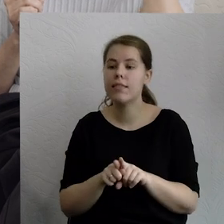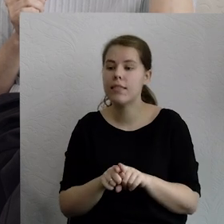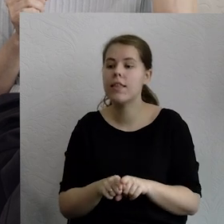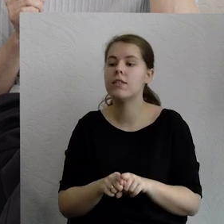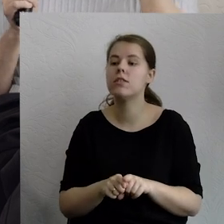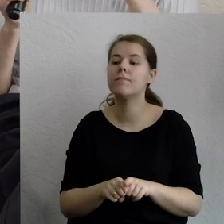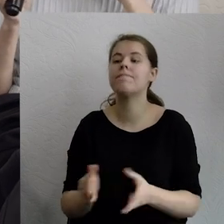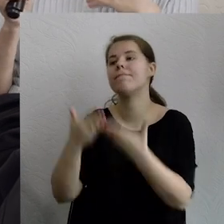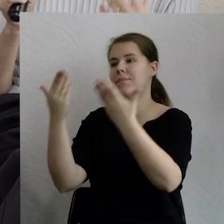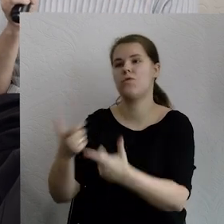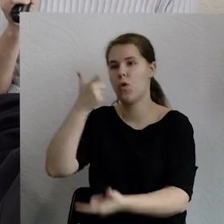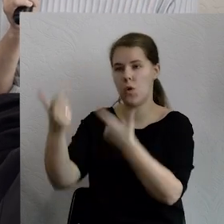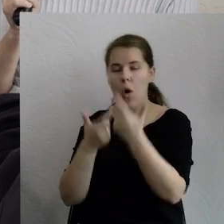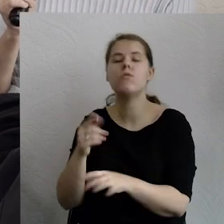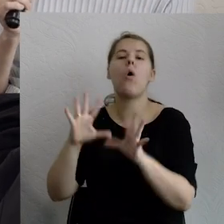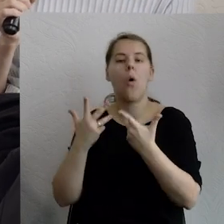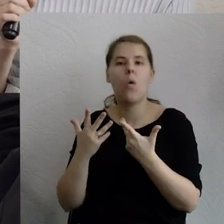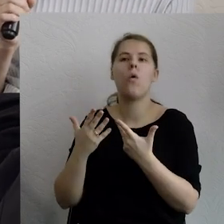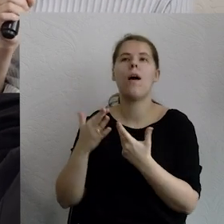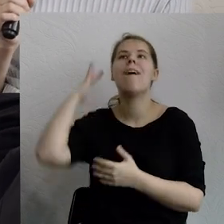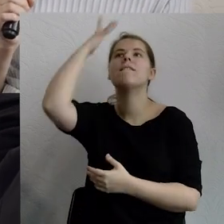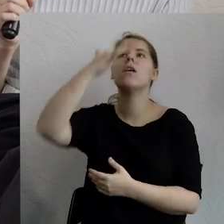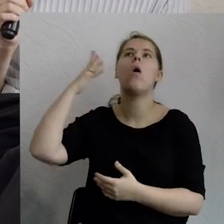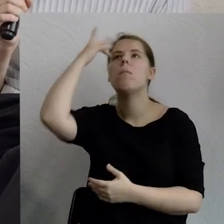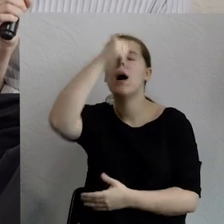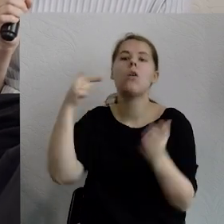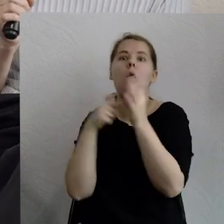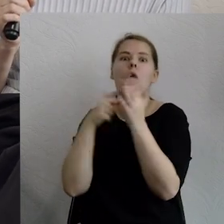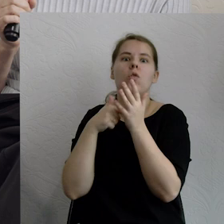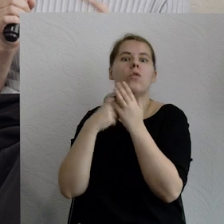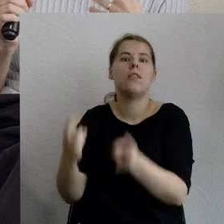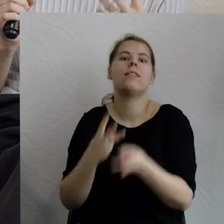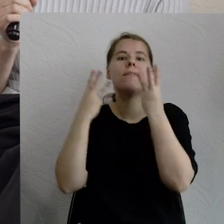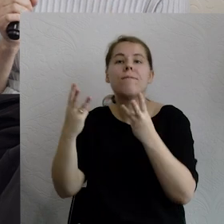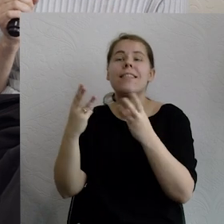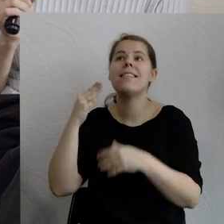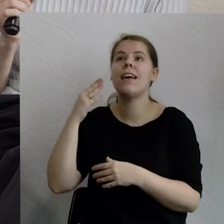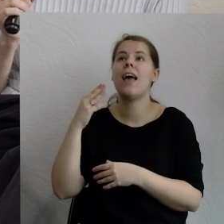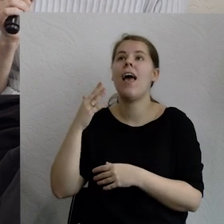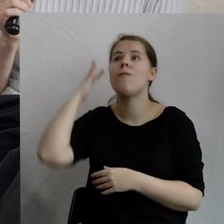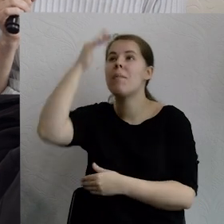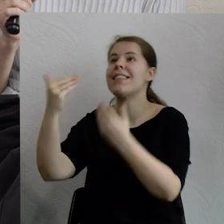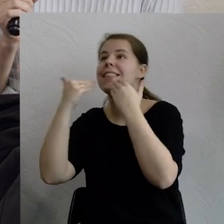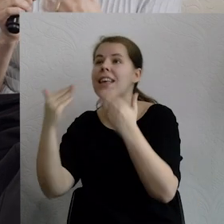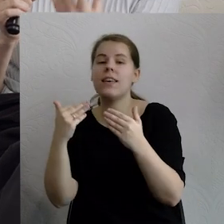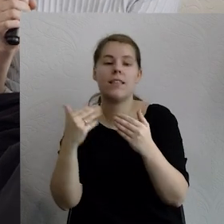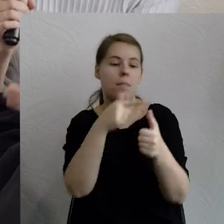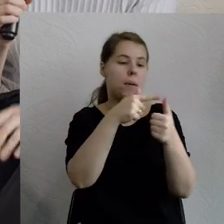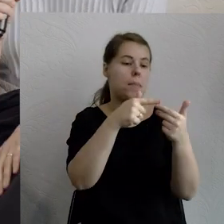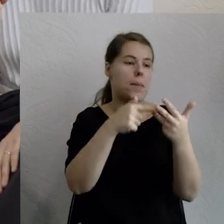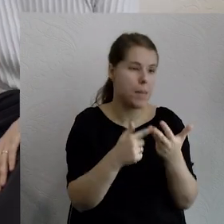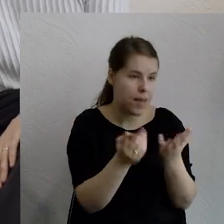też robisz, ta rola wyobraźni wydaje mi się szalenie istotna, żeby osiągnąć, żeby te trzy filary wdrożyć i osiągnąć tą nową